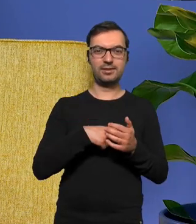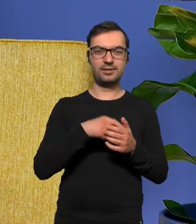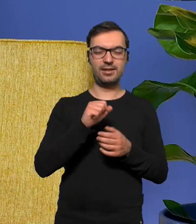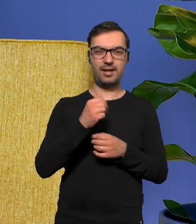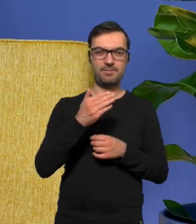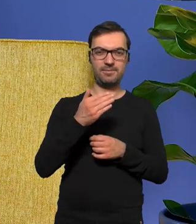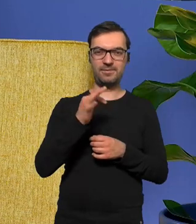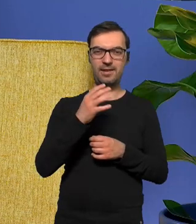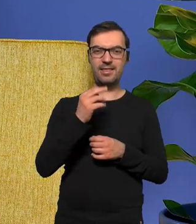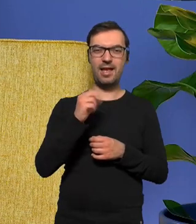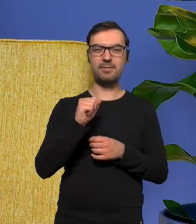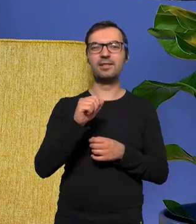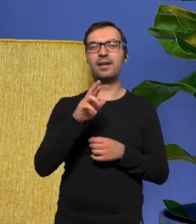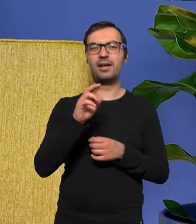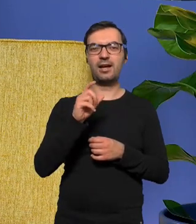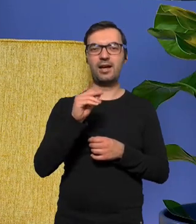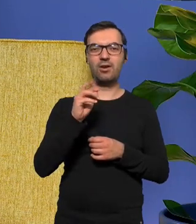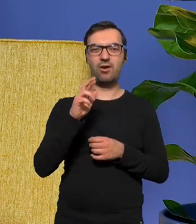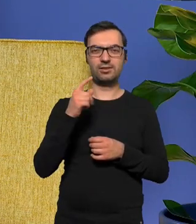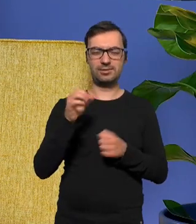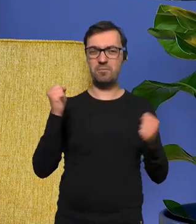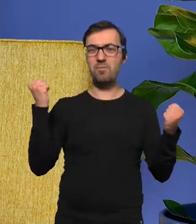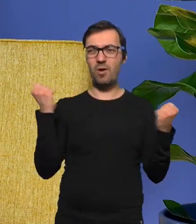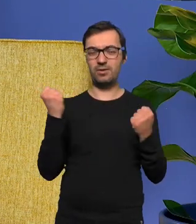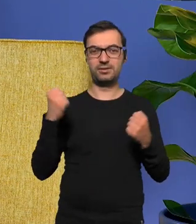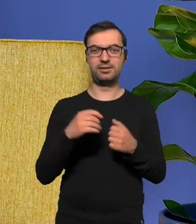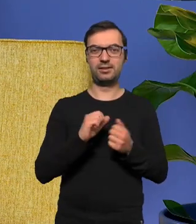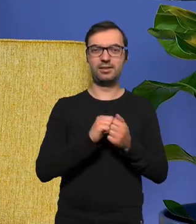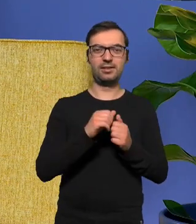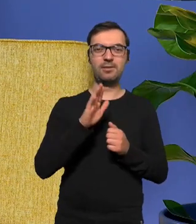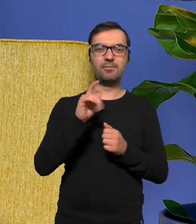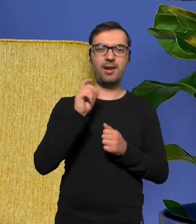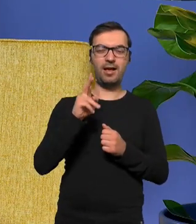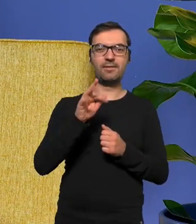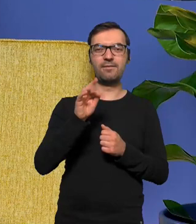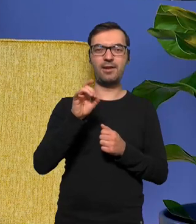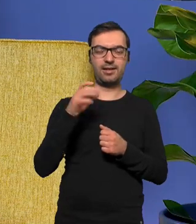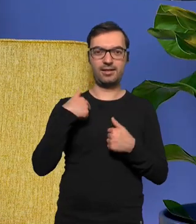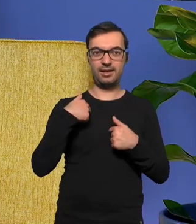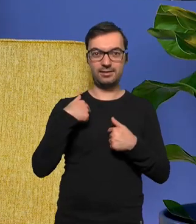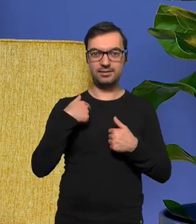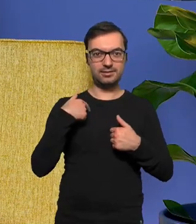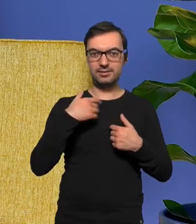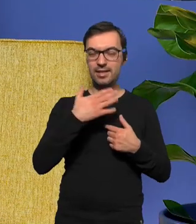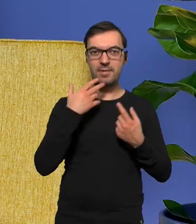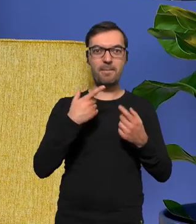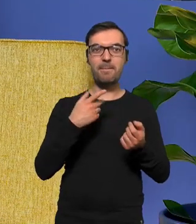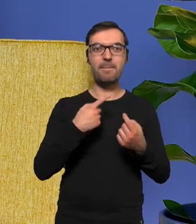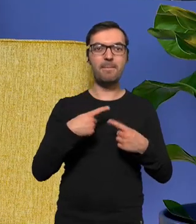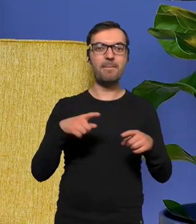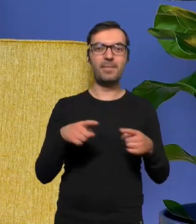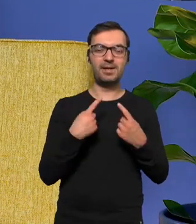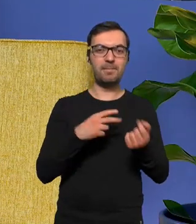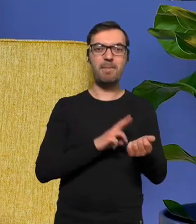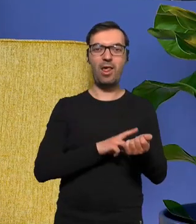Nie jakieś takie rzeczy naprawdę mocne ale tam czy Black Flag to były rzeczy które nie mają melodii dla mnie